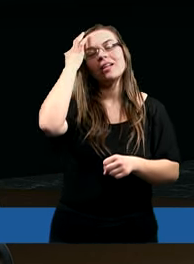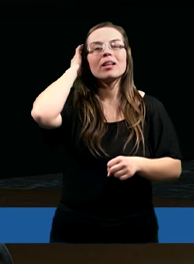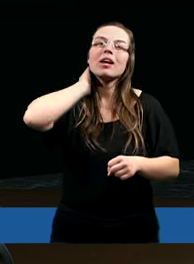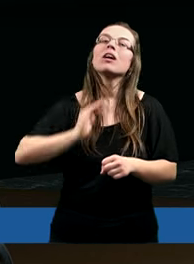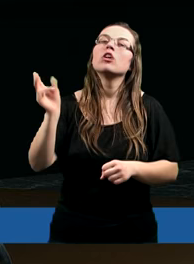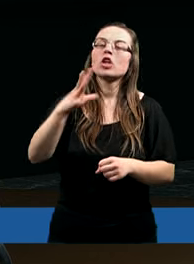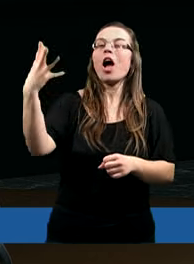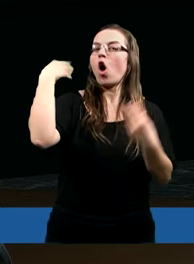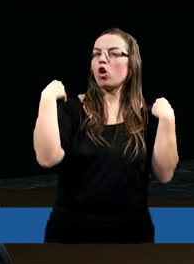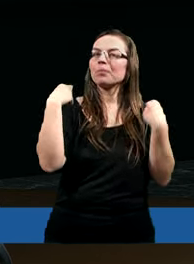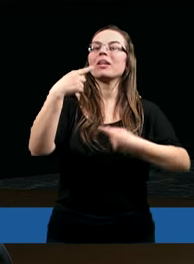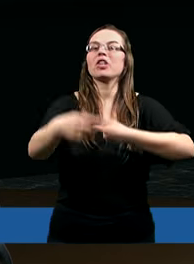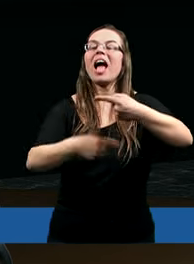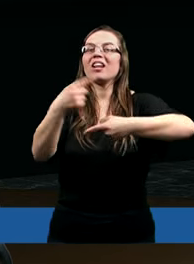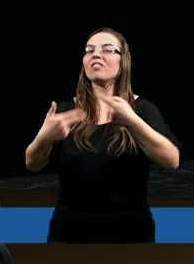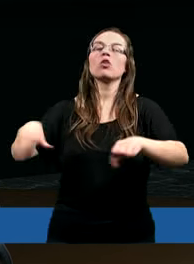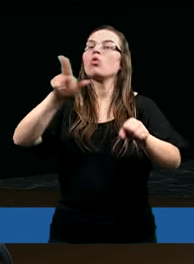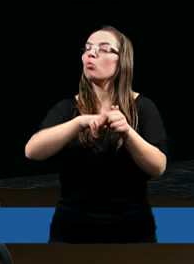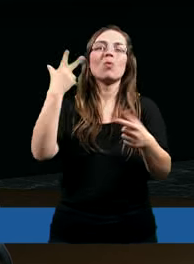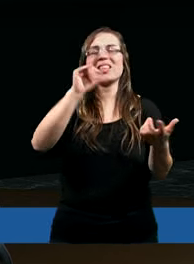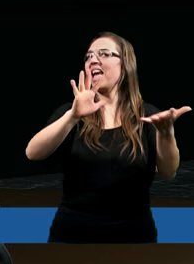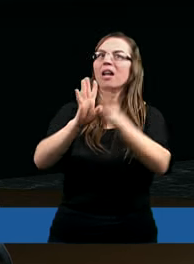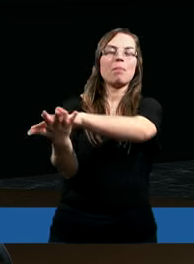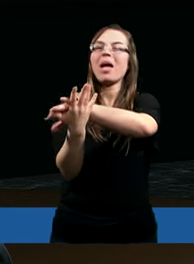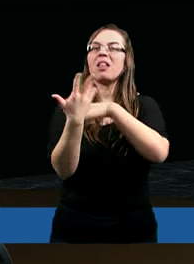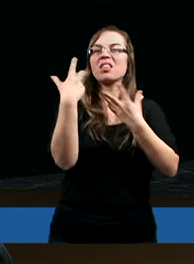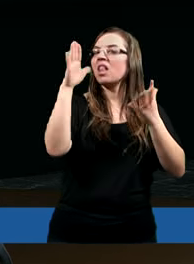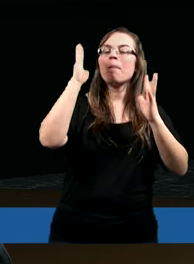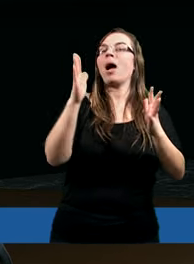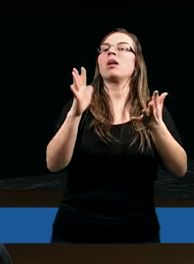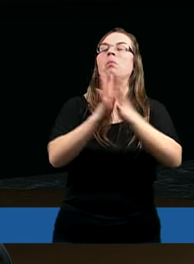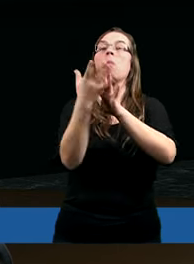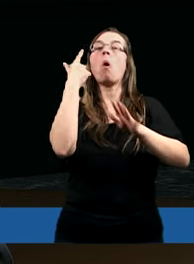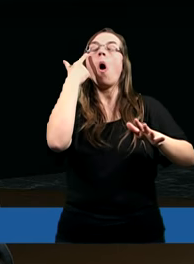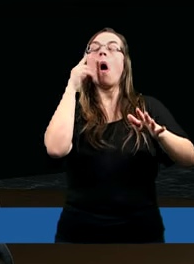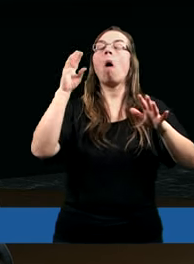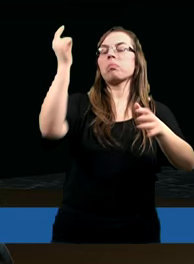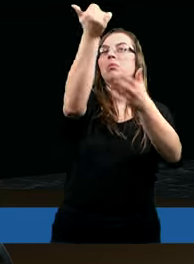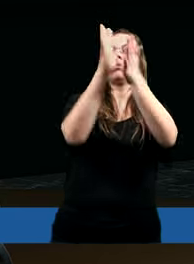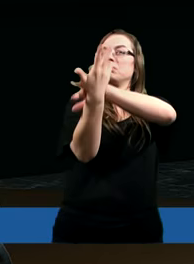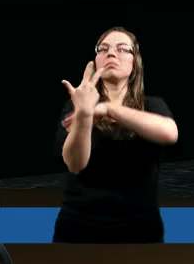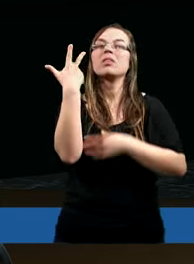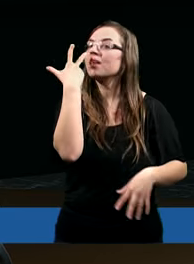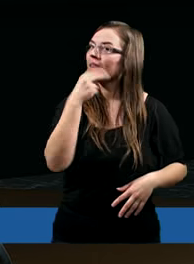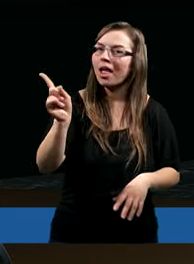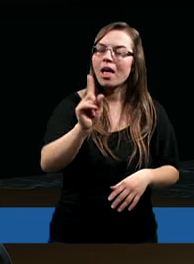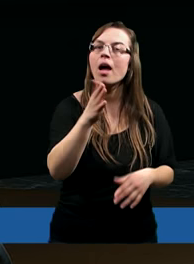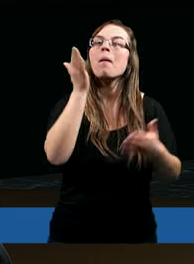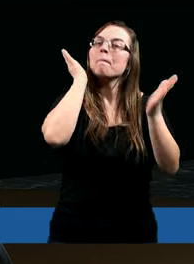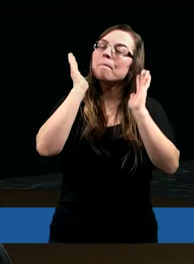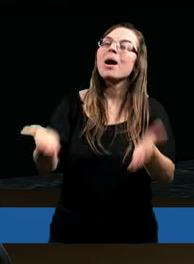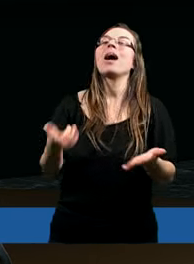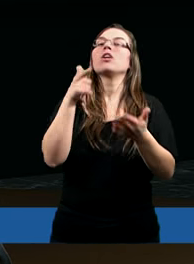otrzymamy dziedzictwo, które się nie zmieni, które nie zniknie, które nie będzie jakieś tanie,